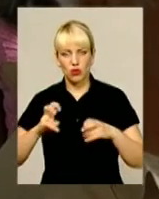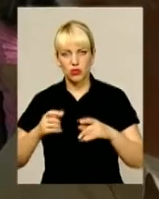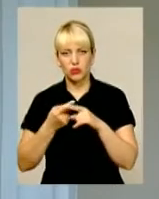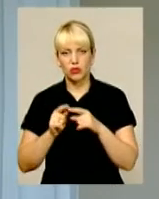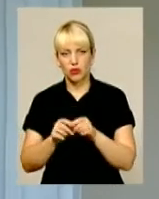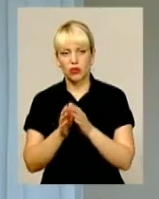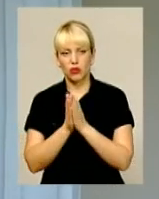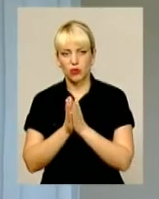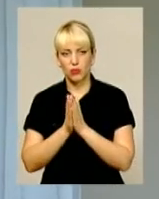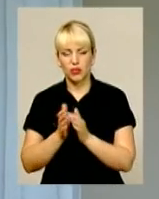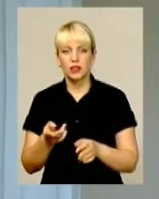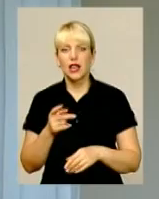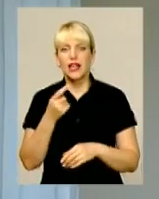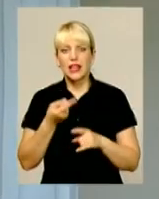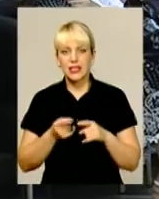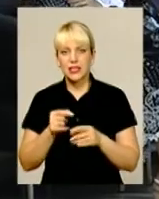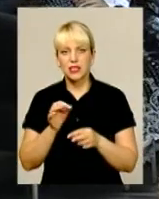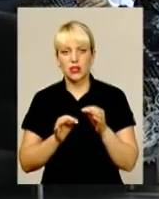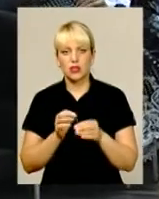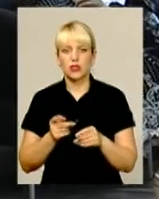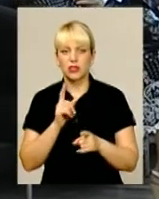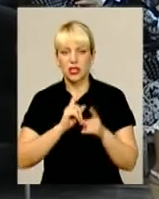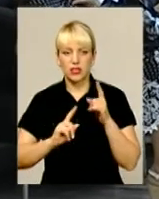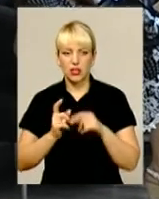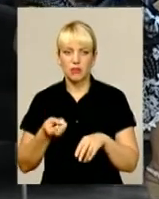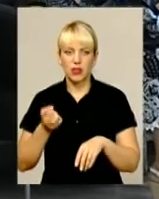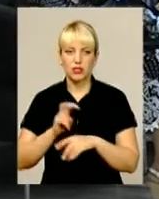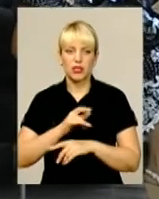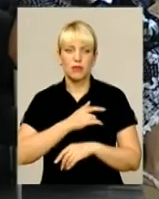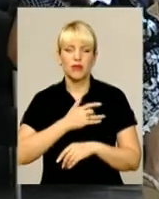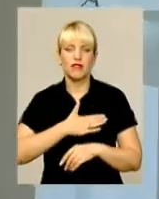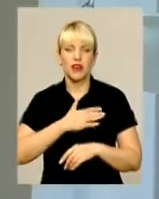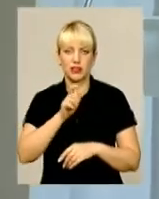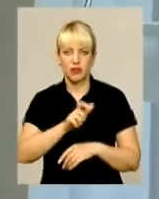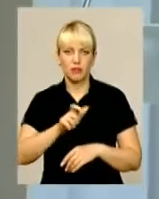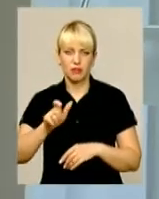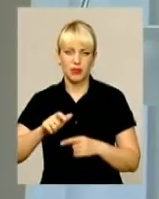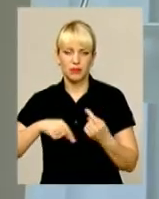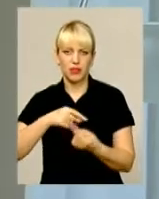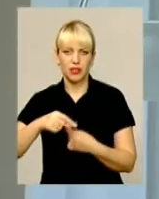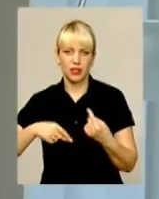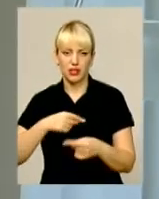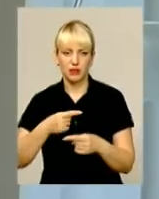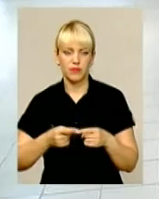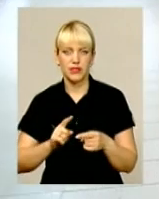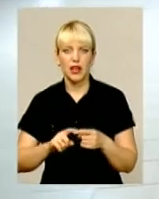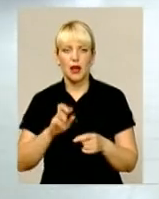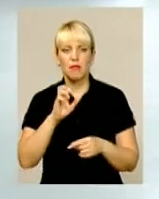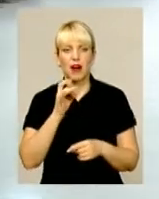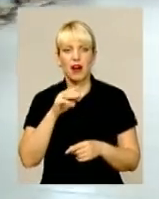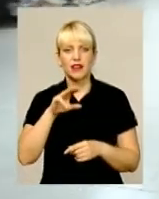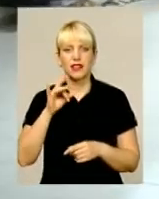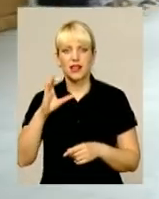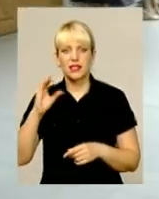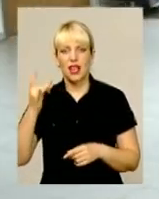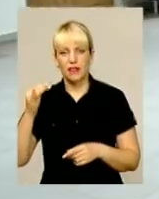цього разу прийшли й приватні підприємці відомого в місті ринку «Бартерсервіс», власником чи то директором якого є Валерій Д'яченко. І